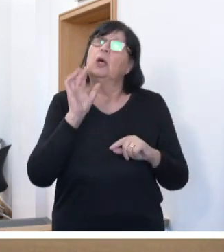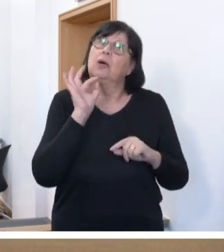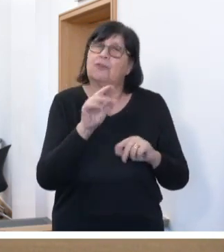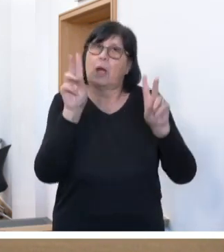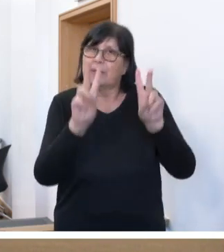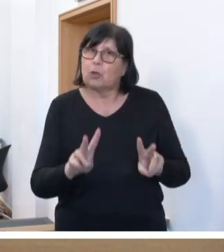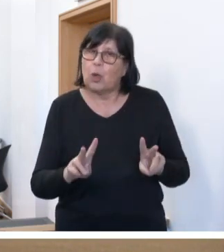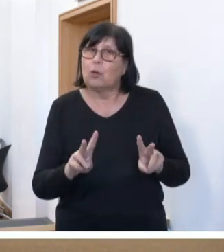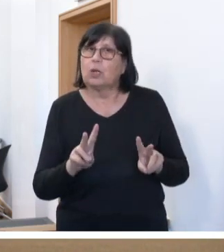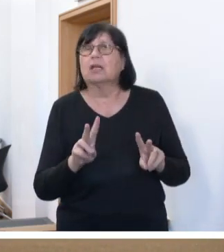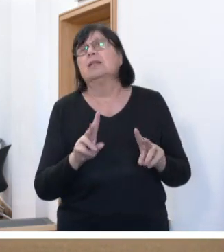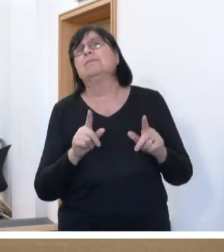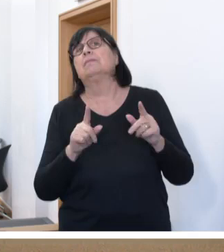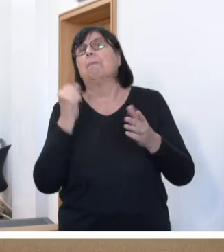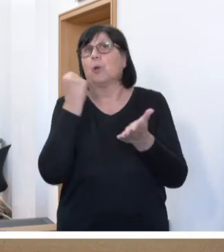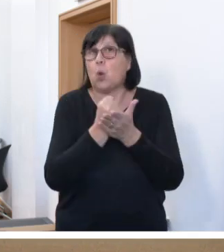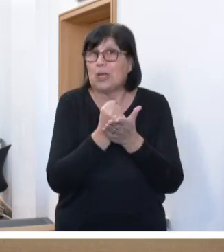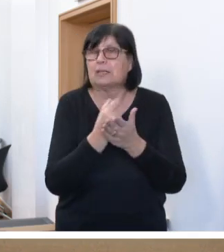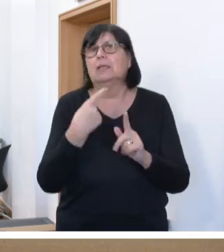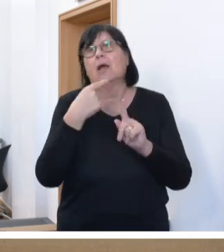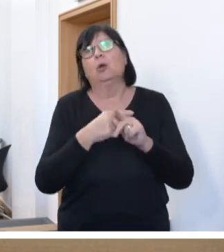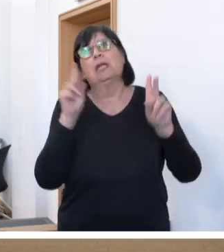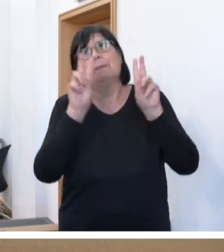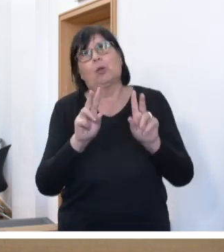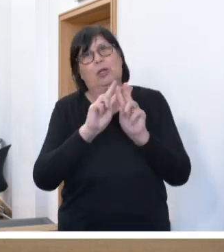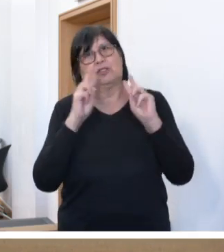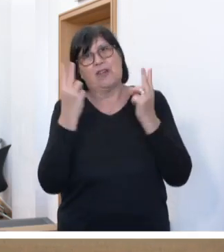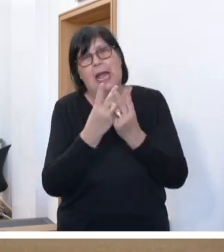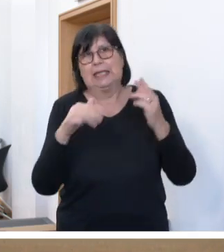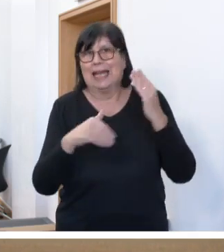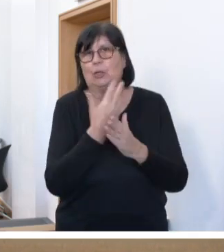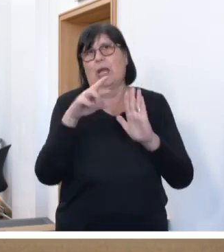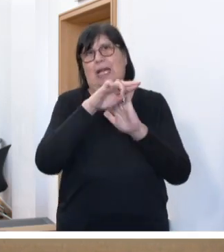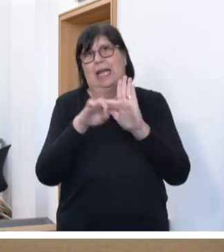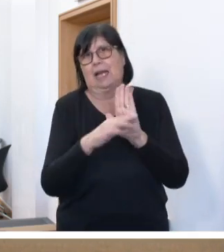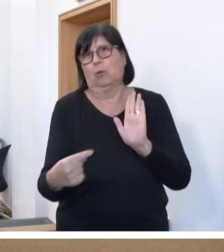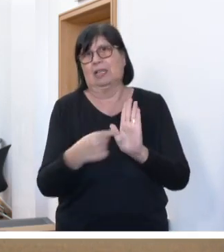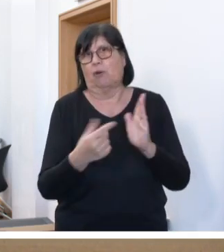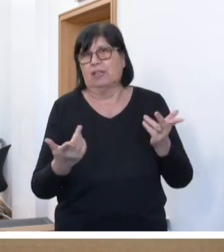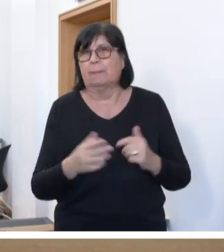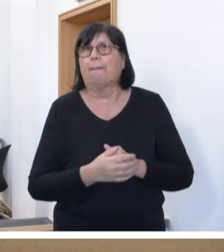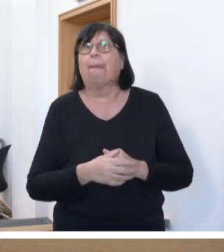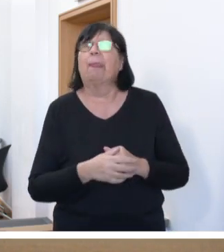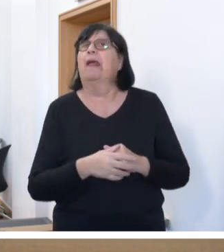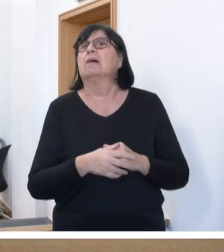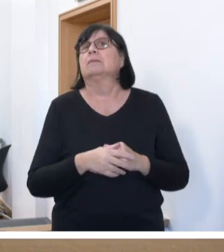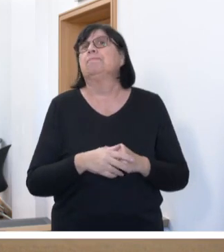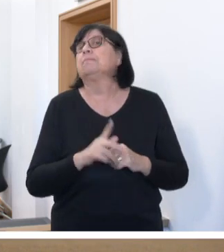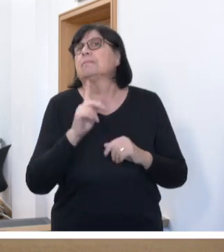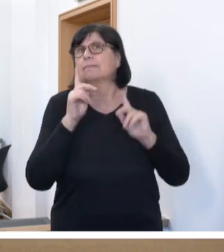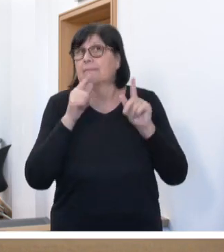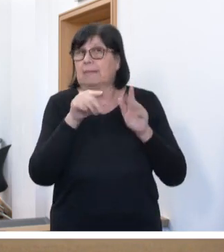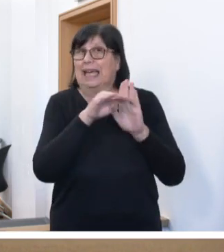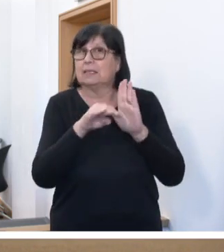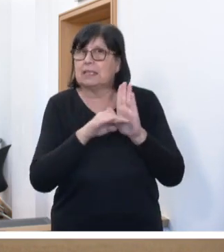Betreuungsbehörden als auch die Betreuungsvereine Neuregelungen getroffen. Unter anderem ist die